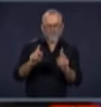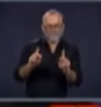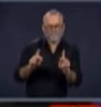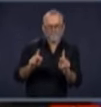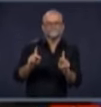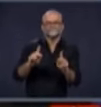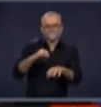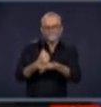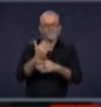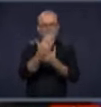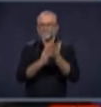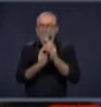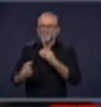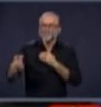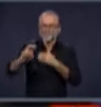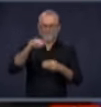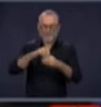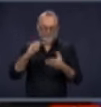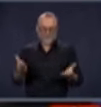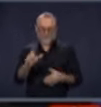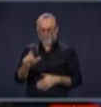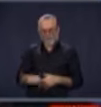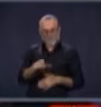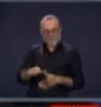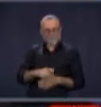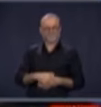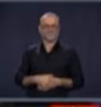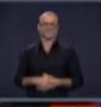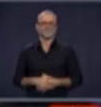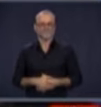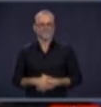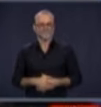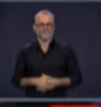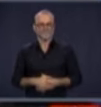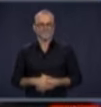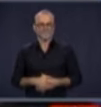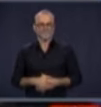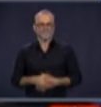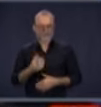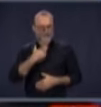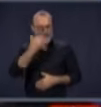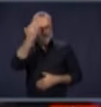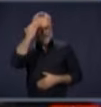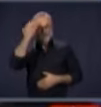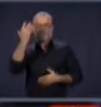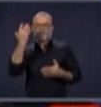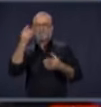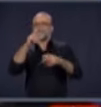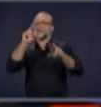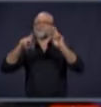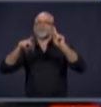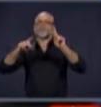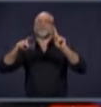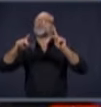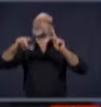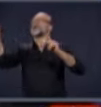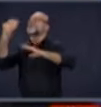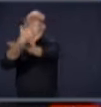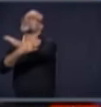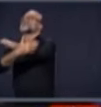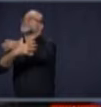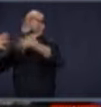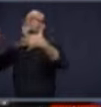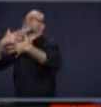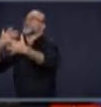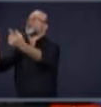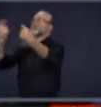une possibilité pour le tourisme au Québec. La plupart des Québécoises, les